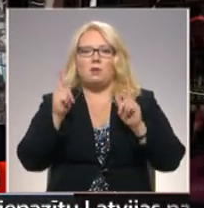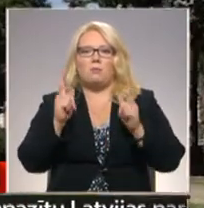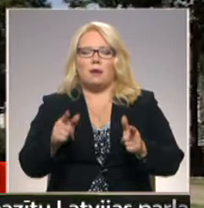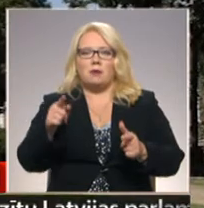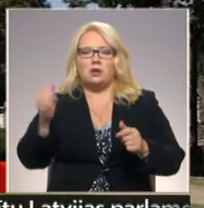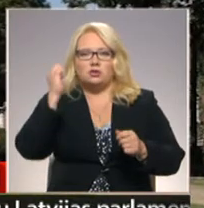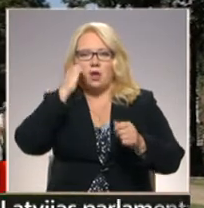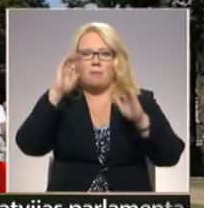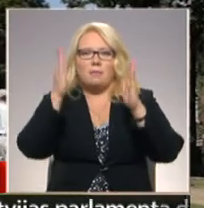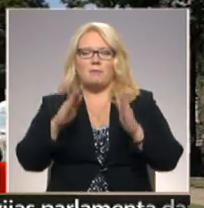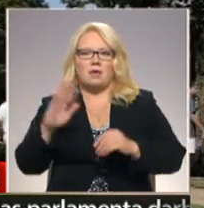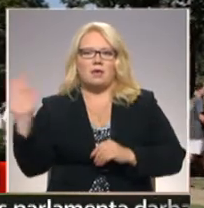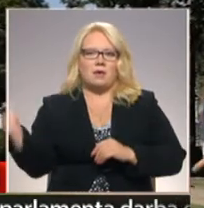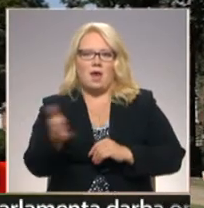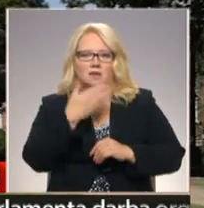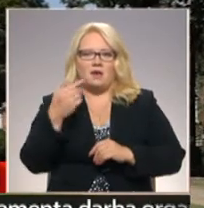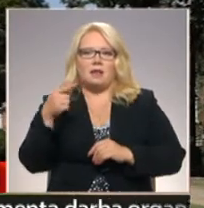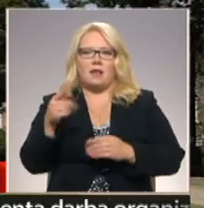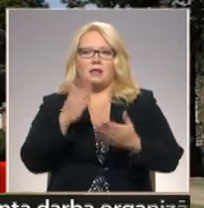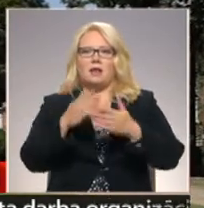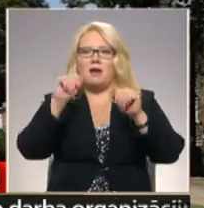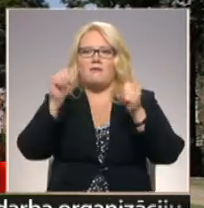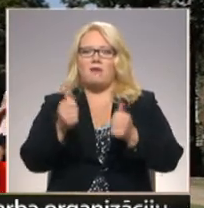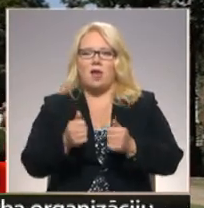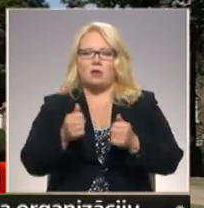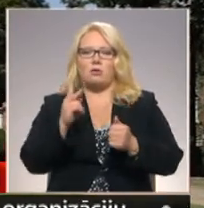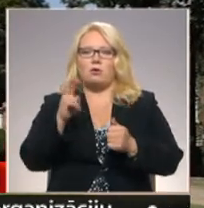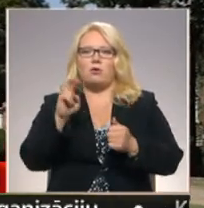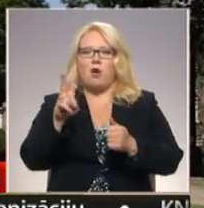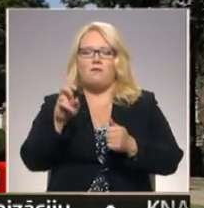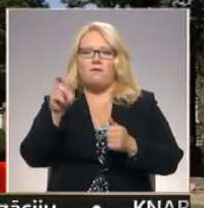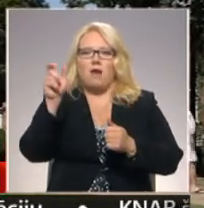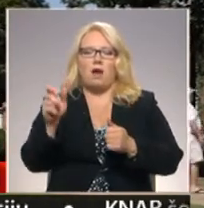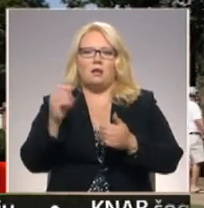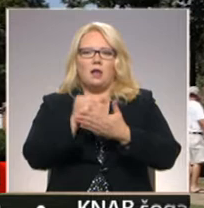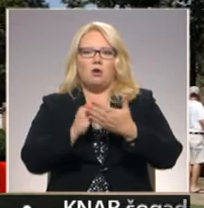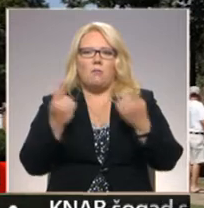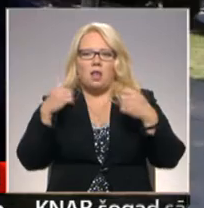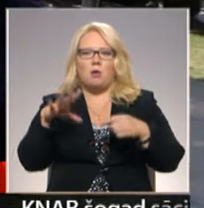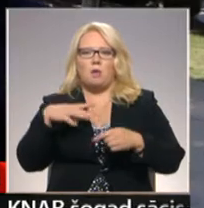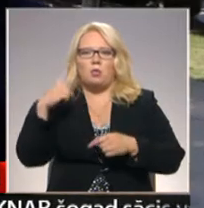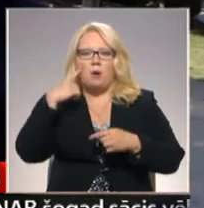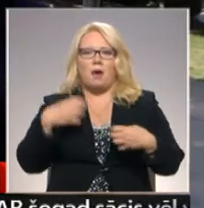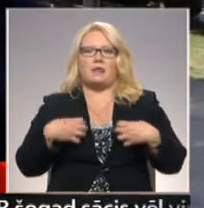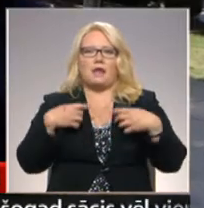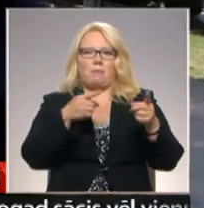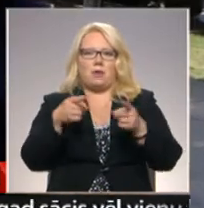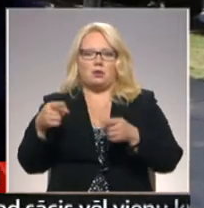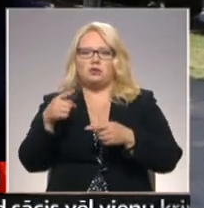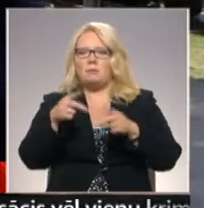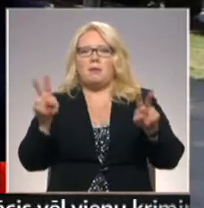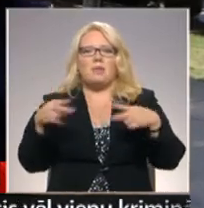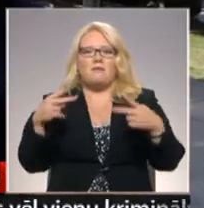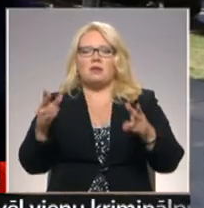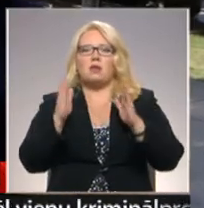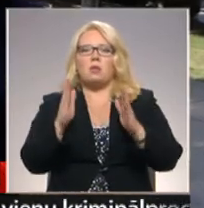šie pieminekļi ir jāizvāds. Tie tika veidoti ģimma krova likuma laikā un bija domāt iebiedēšanai. Tiem tagad nevajadzētu